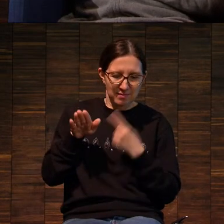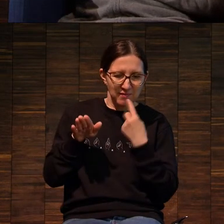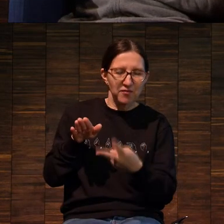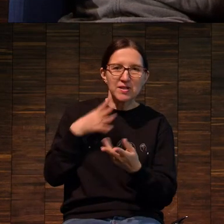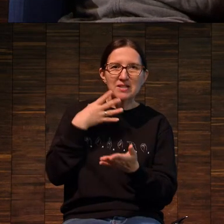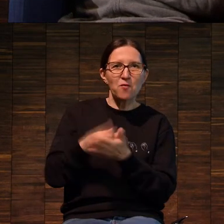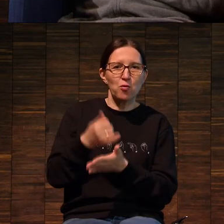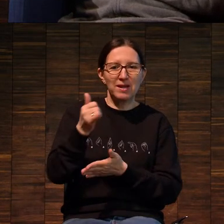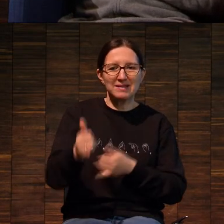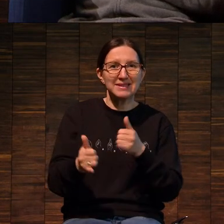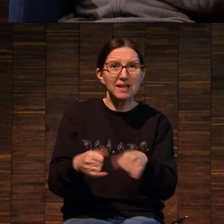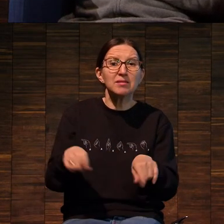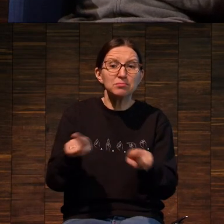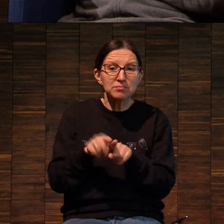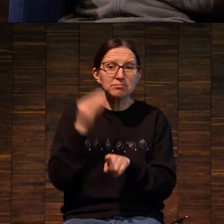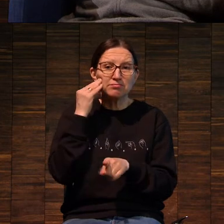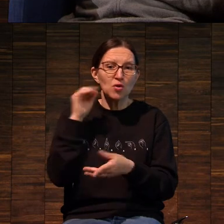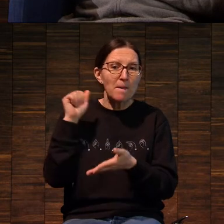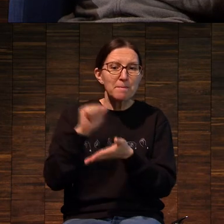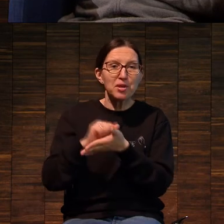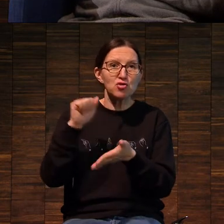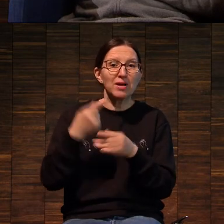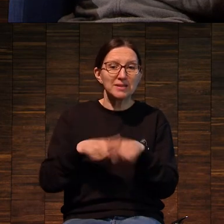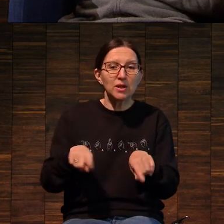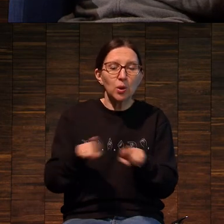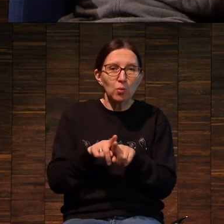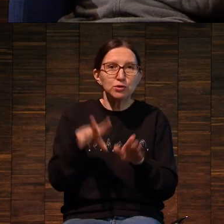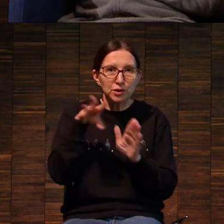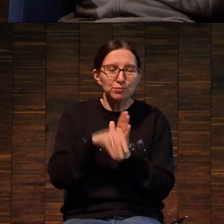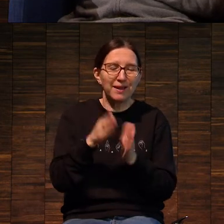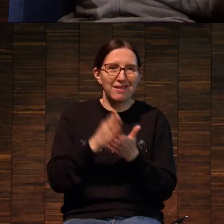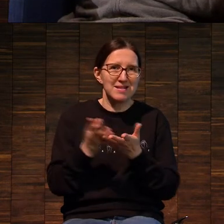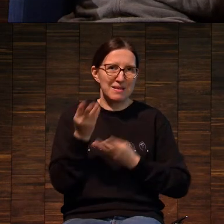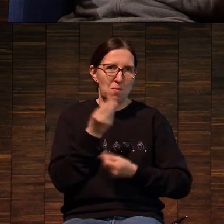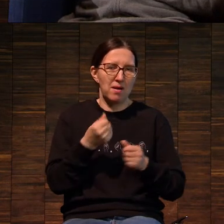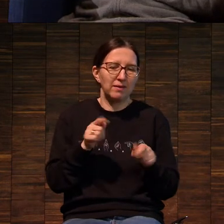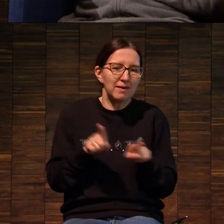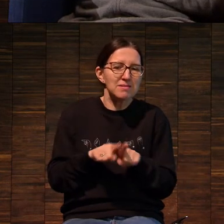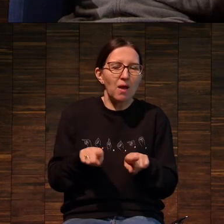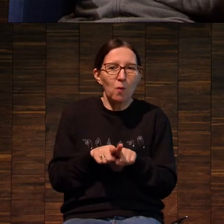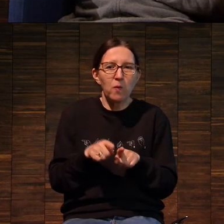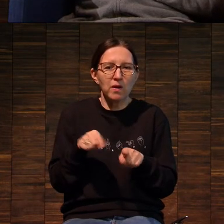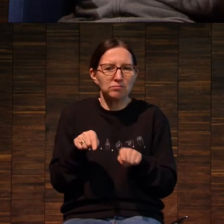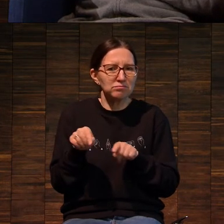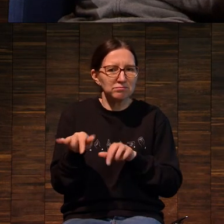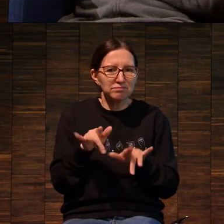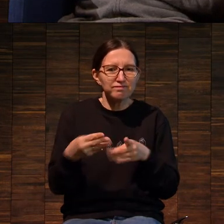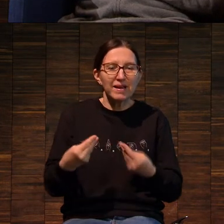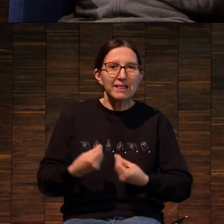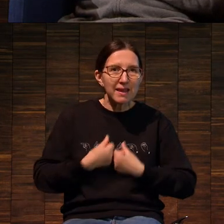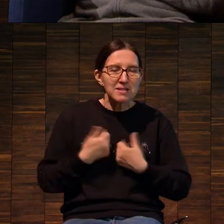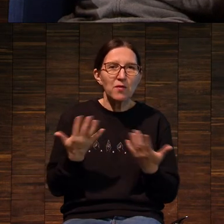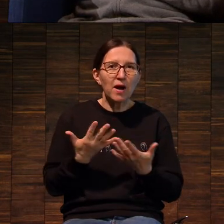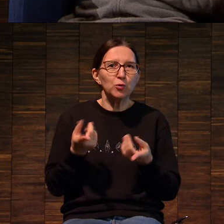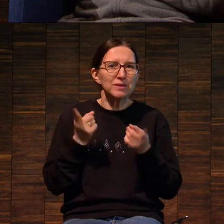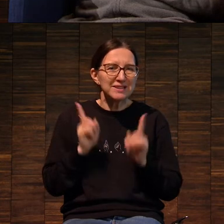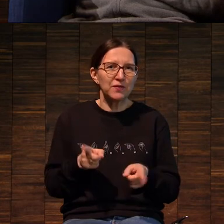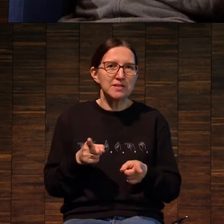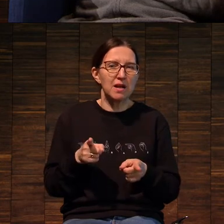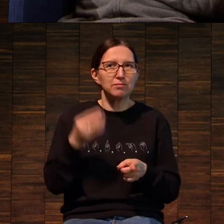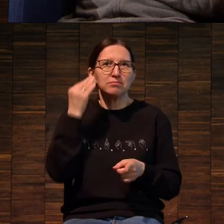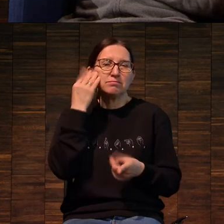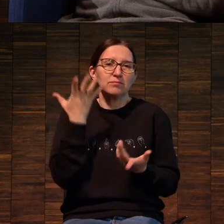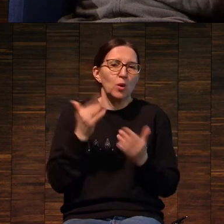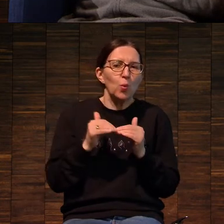собственно, вся печать, она через эту магию проходит. В этом есть какое-то магическое действие, которое, наверное, на